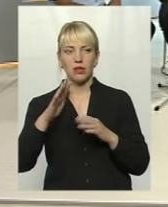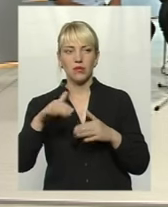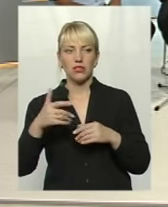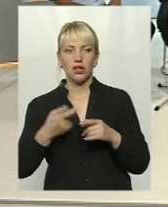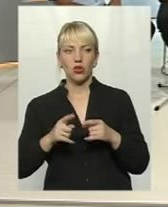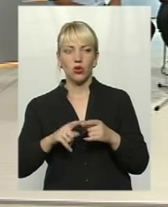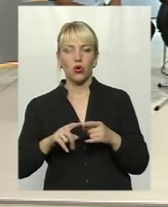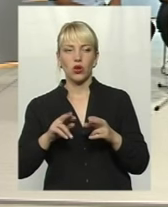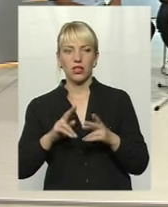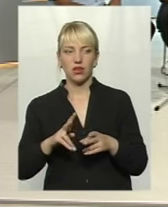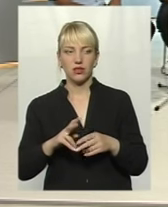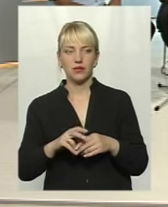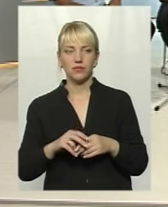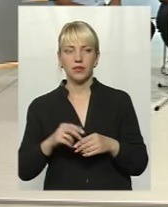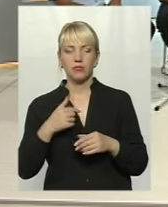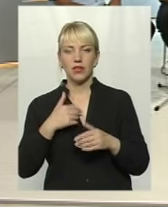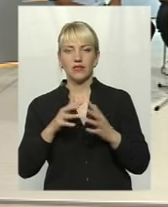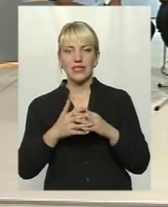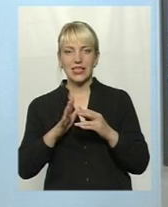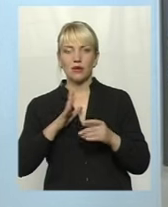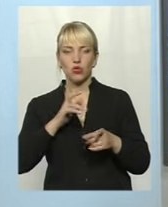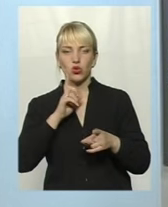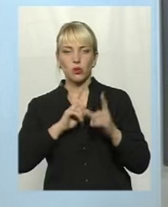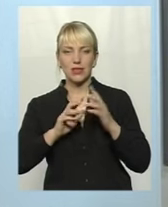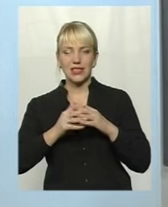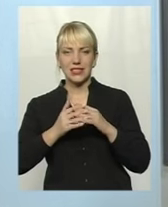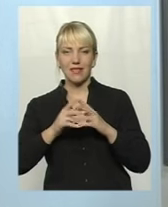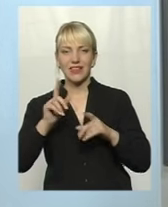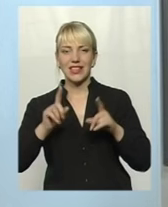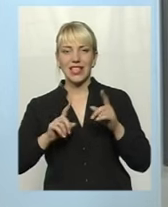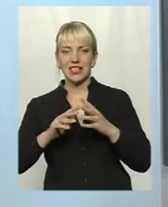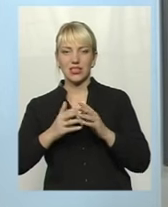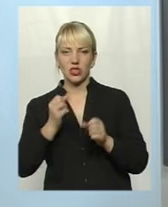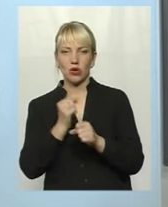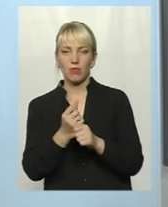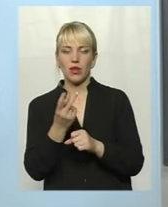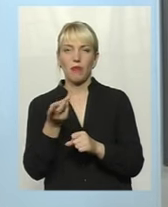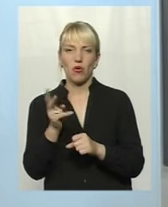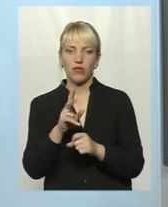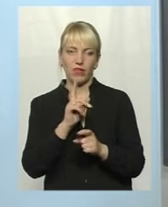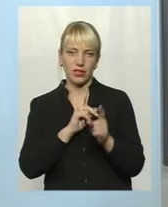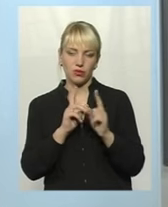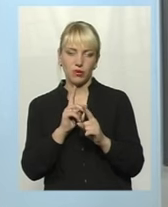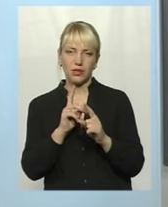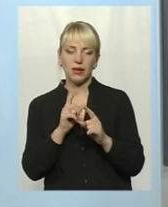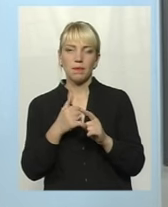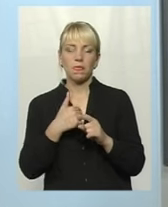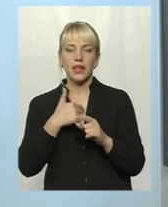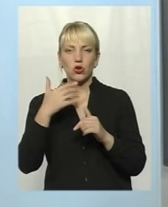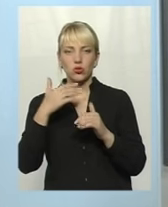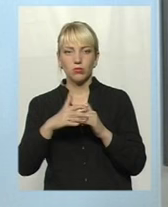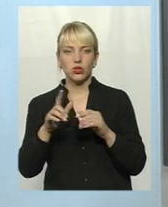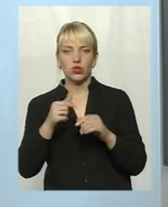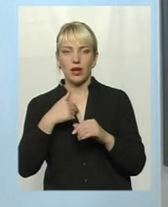громаду, в кожному селі провели схід села. Деяких сел, вже було по два, сходи села. Але, розумієте, потрібно, я, на мою думку,